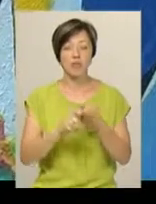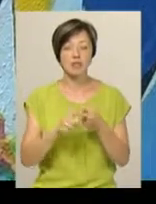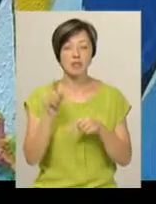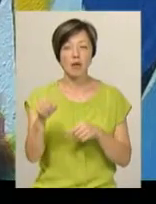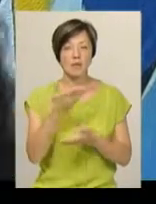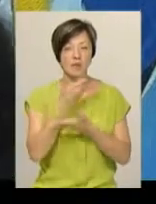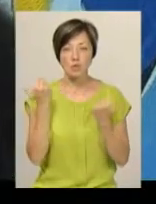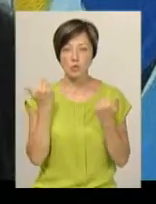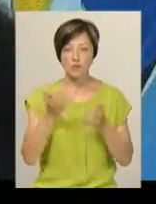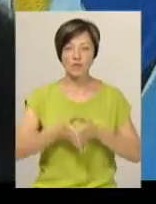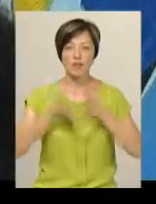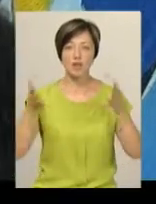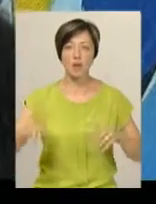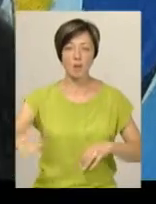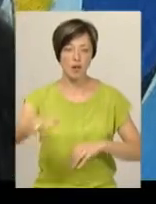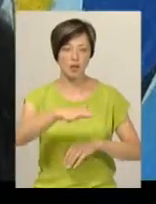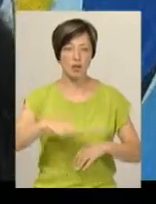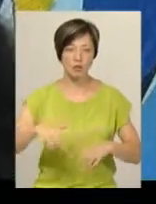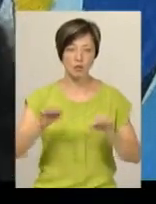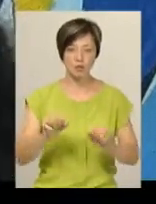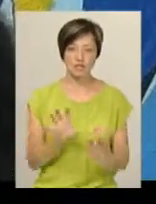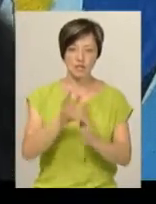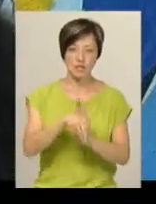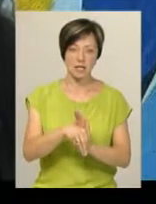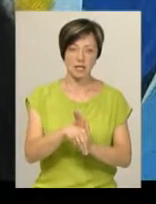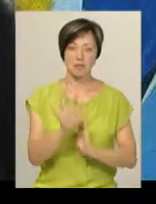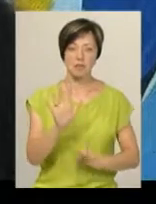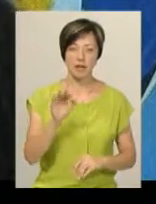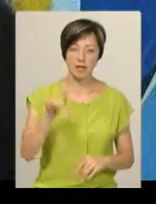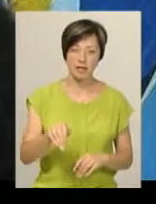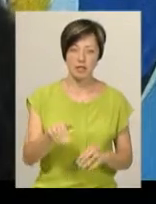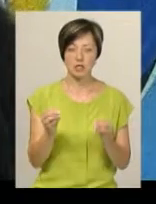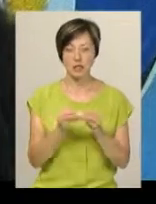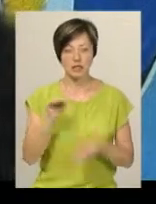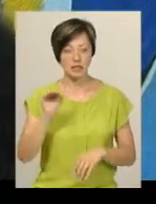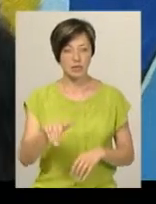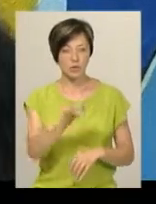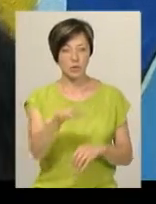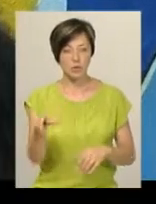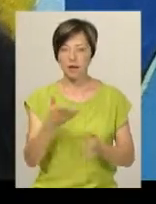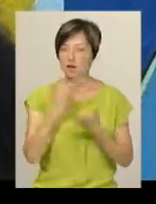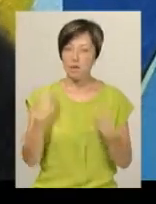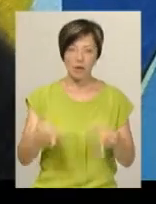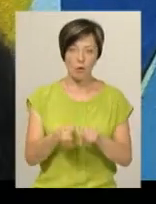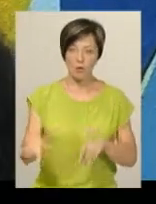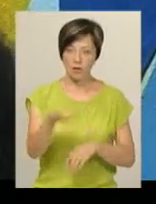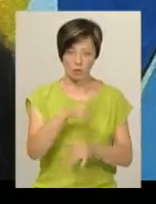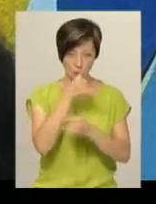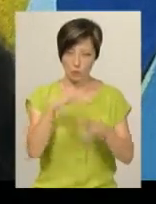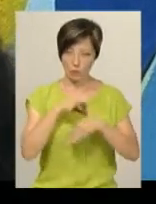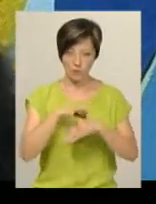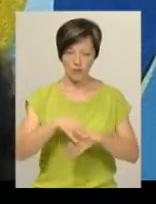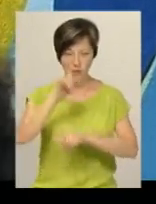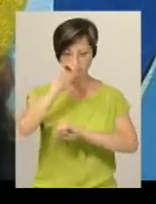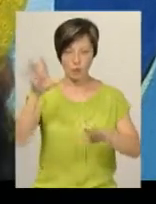там відсутність якогось великого майданчика, на який можна вмістити 5 тисяч або 10. Тобто, якщо немає такої майданчика, ми не можемо привезти